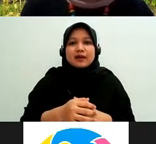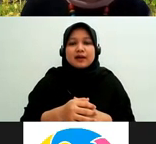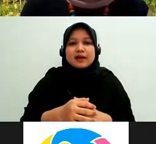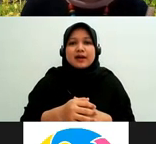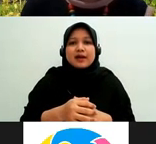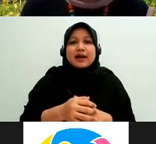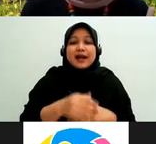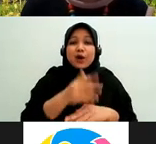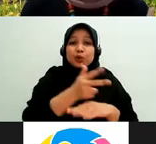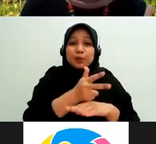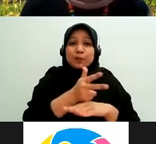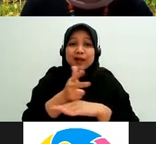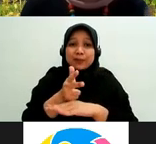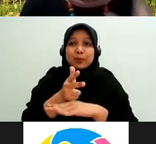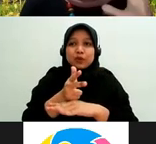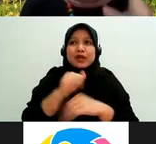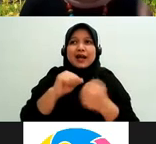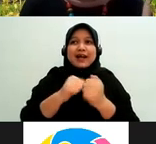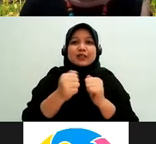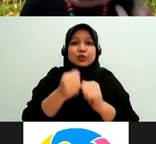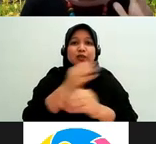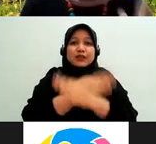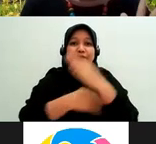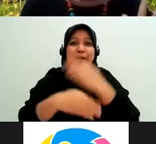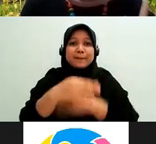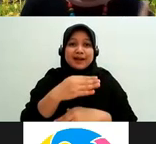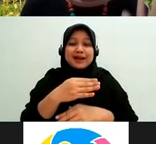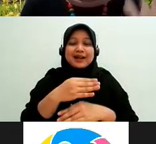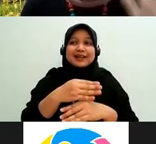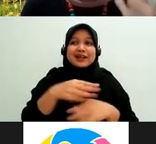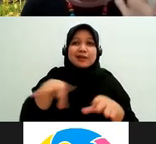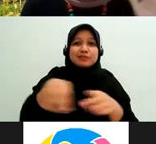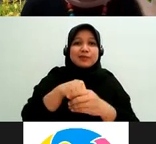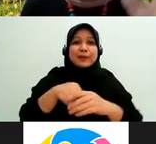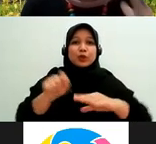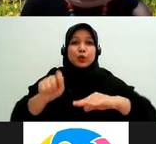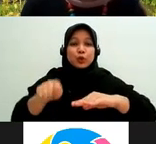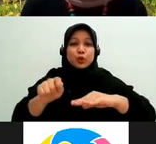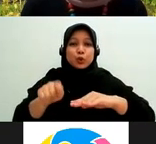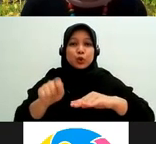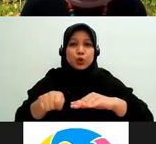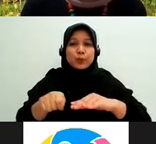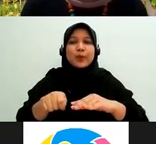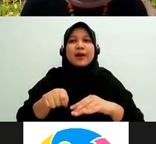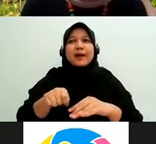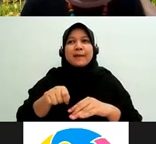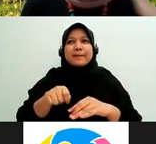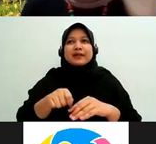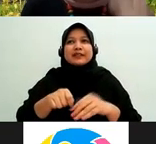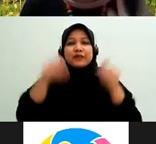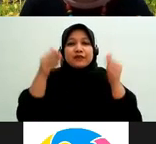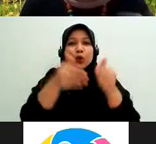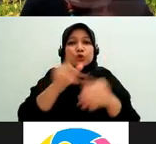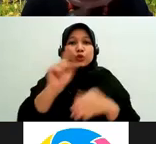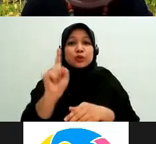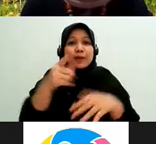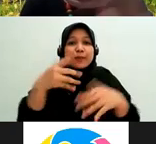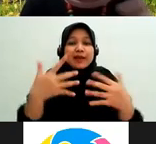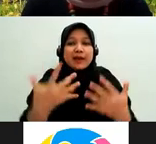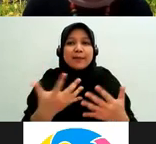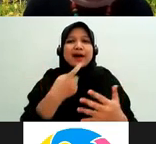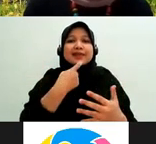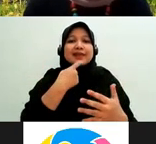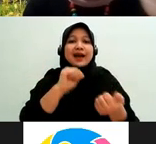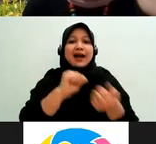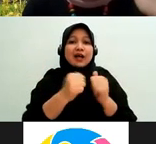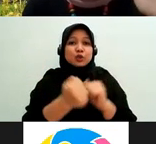peliputan difabel berhadapan dengan hukum pasti ngomonginnya kasus ya tadi kan tujuan pertama tuh menyampaikan terjadinya persifat tertentu